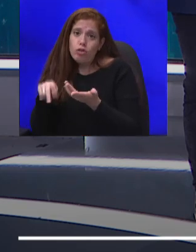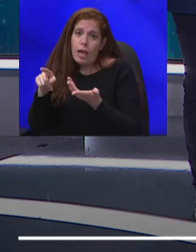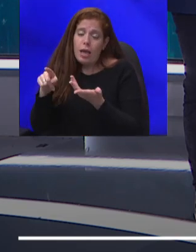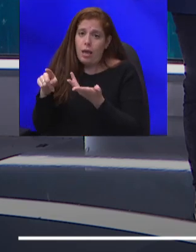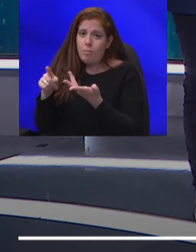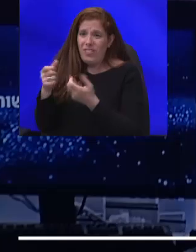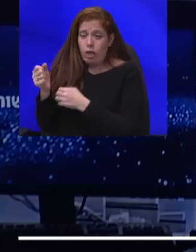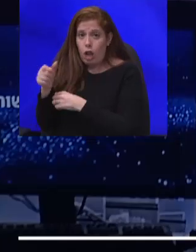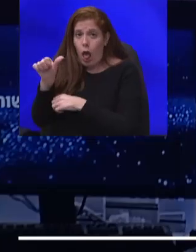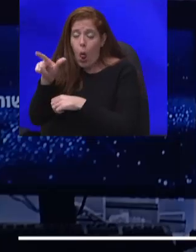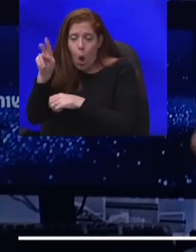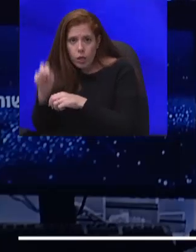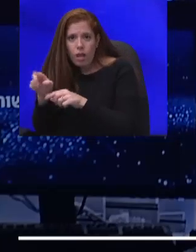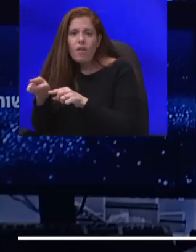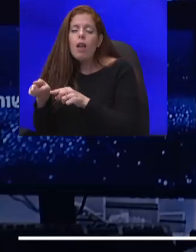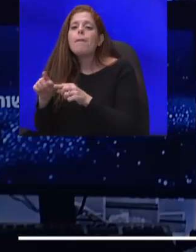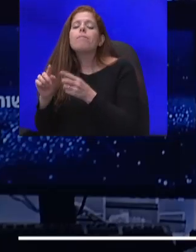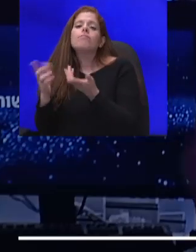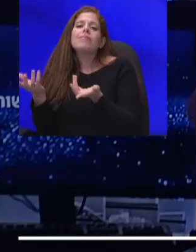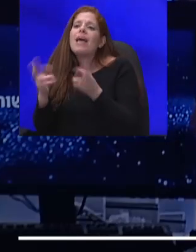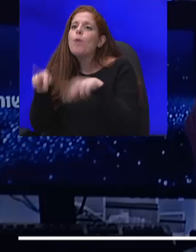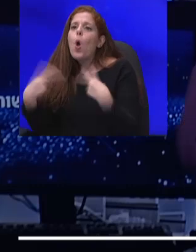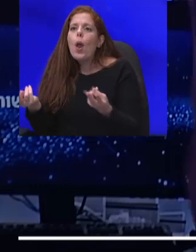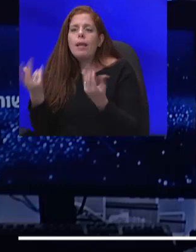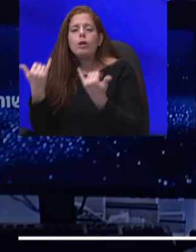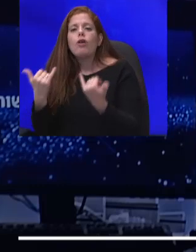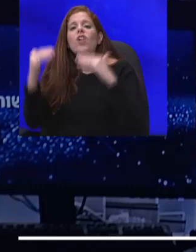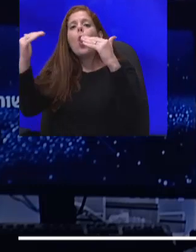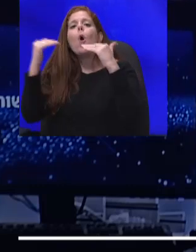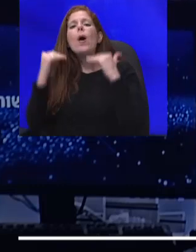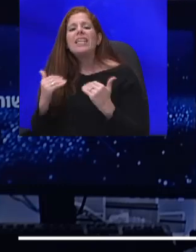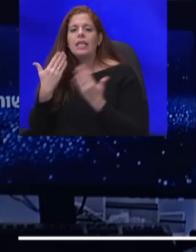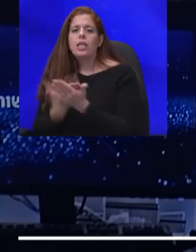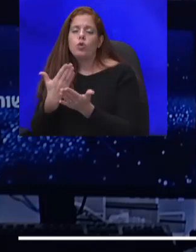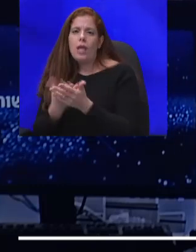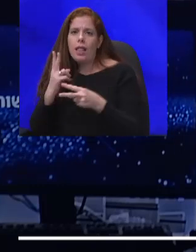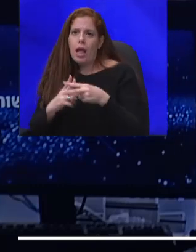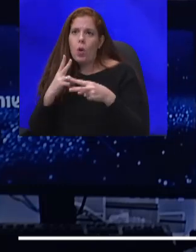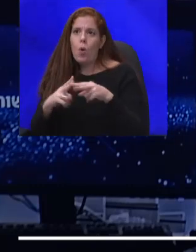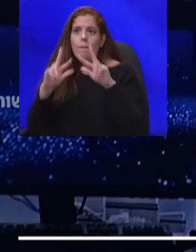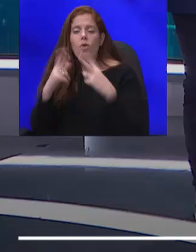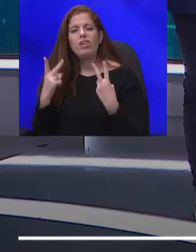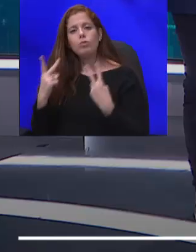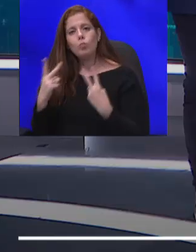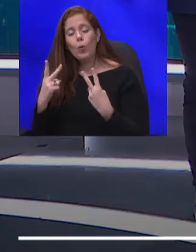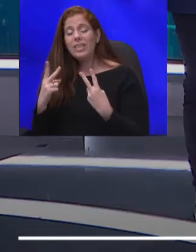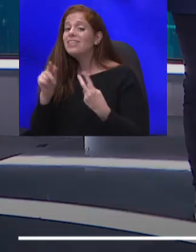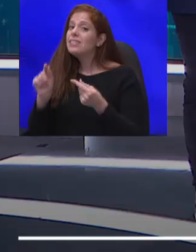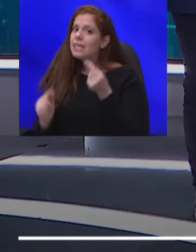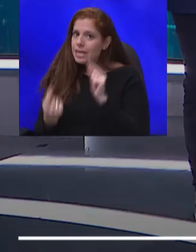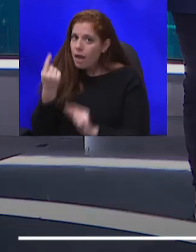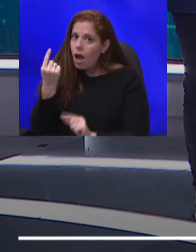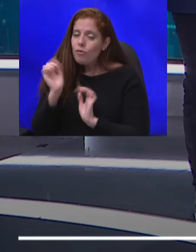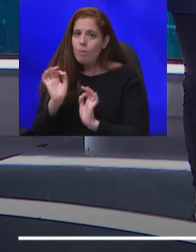עצור סוסים. היא לא יכולה להוריד את נתוני התחלואה באופן כל כך משמעותי. זה יקרה, ולמעשה זה הדבר היחידי